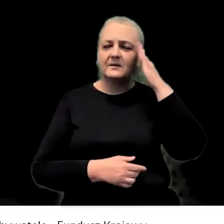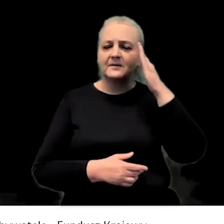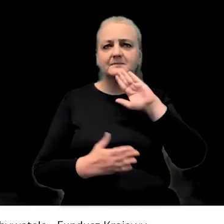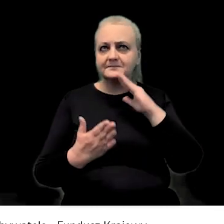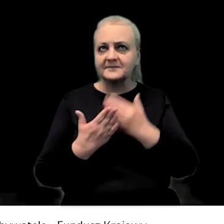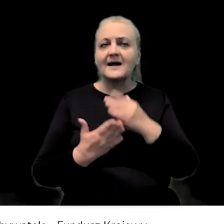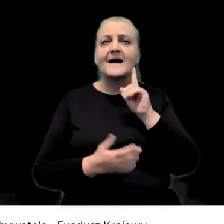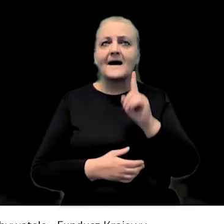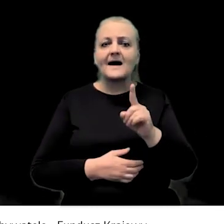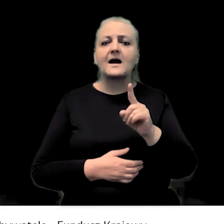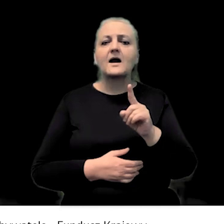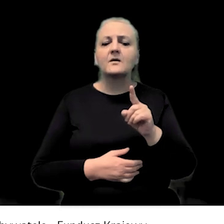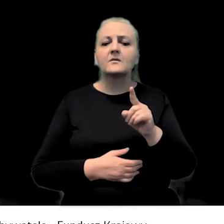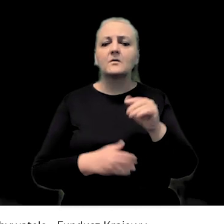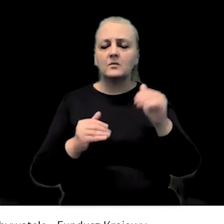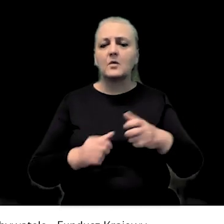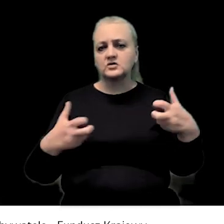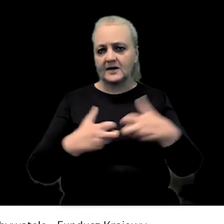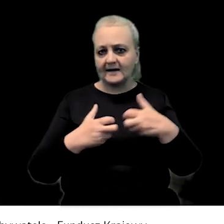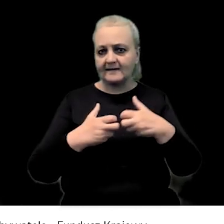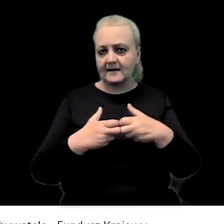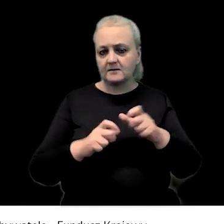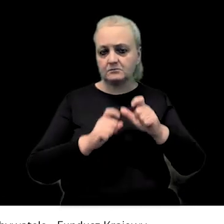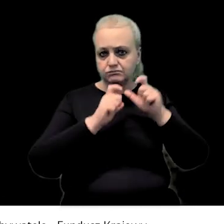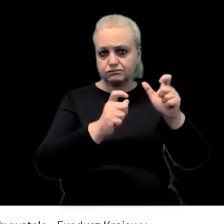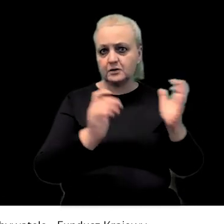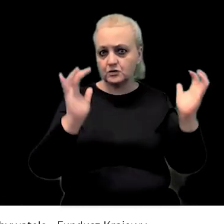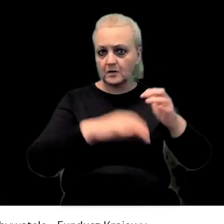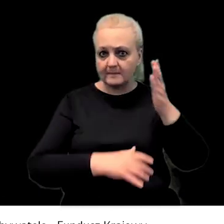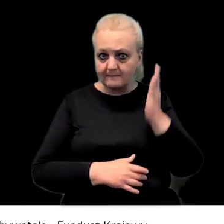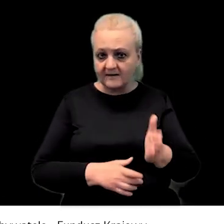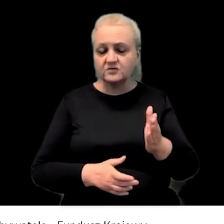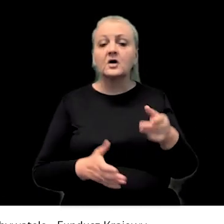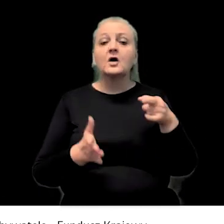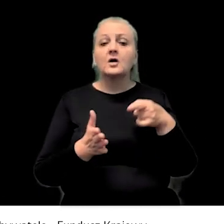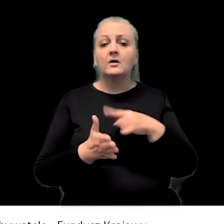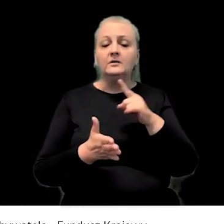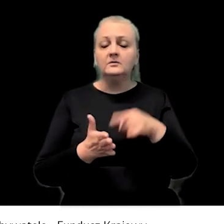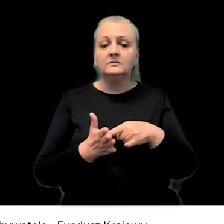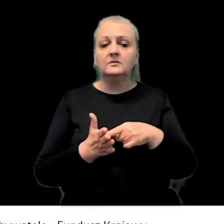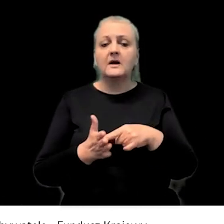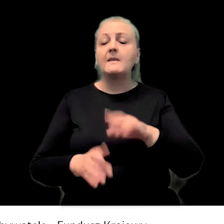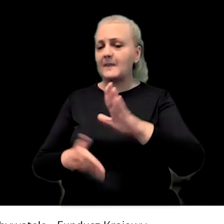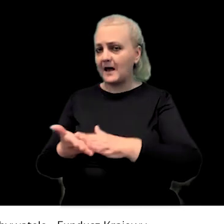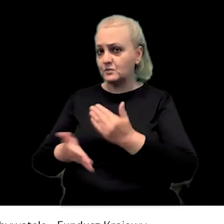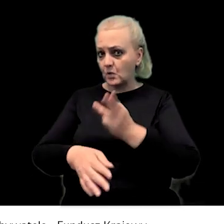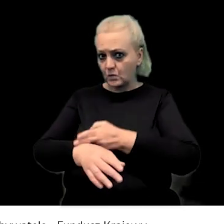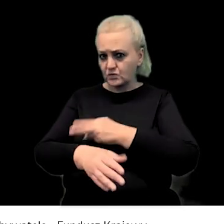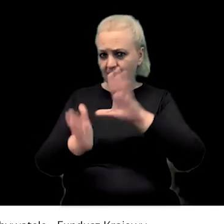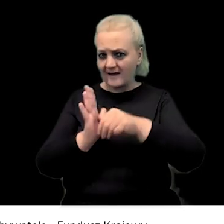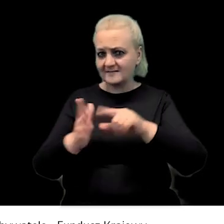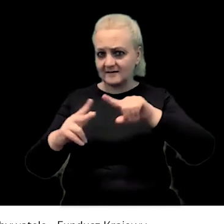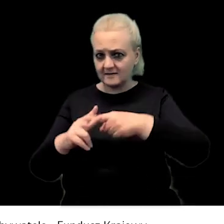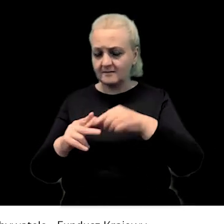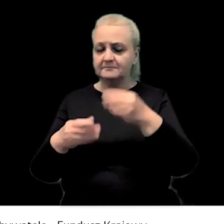ojku, nie powiem gdzie, bo nie pamiętam, nie przyznam szczerze, ale można onlej zgłosić dla nas zgromadzenie. To jest zgłoszenie... Zgromadzenie urzędu